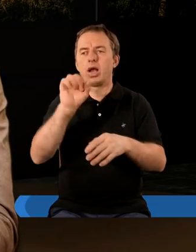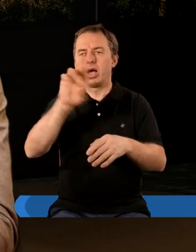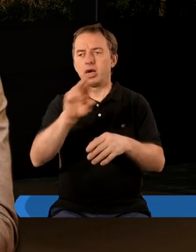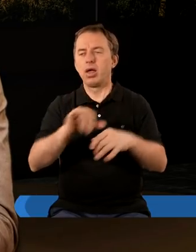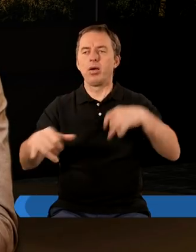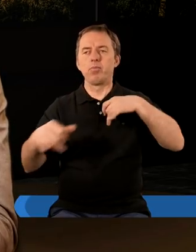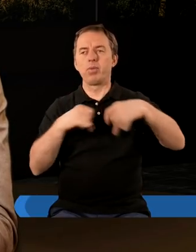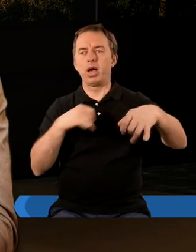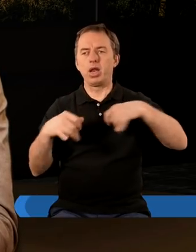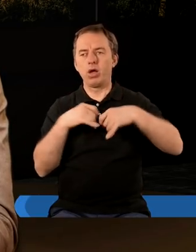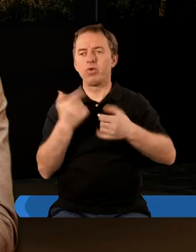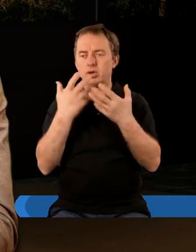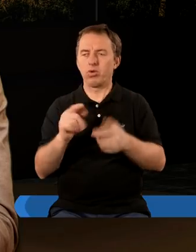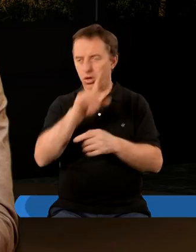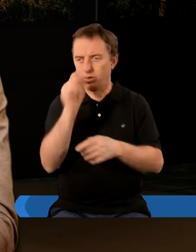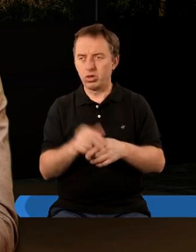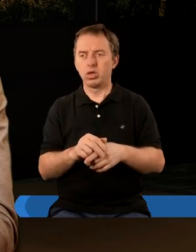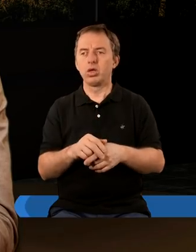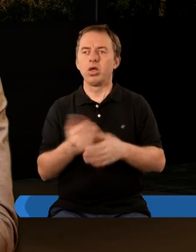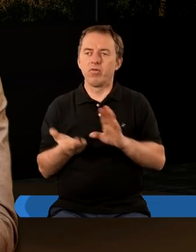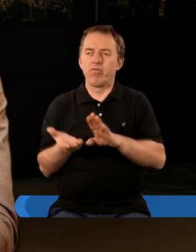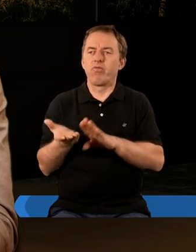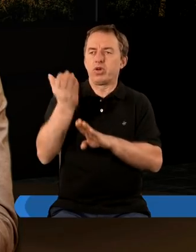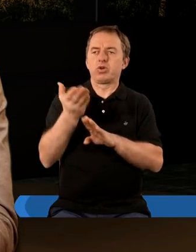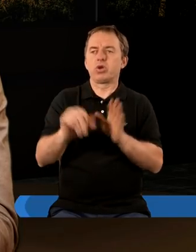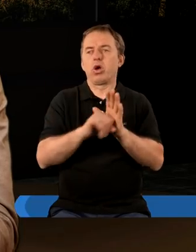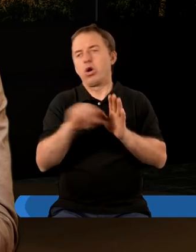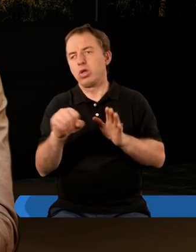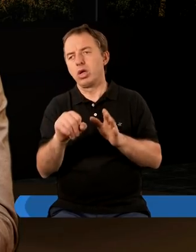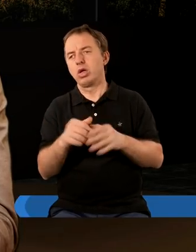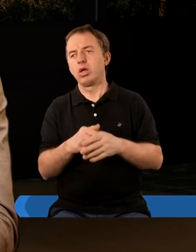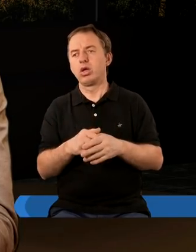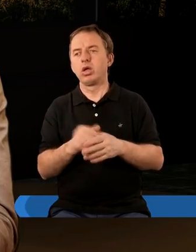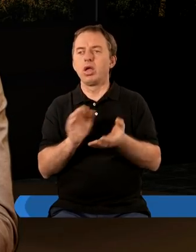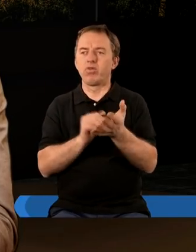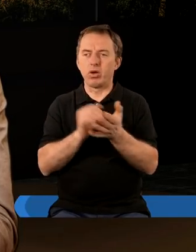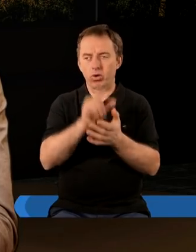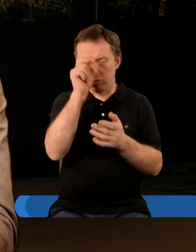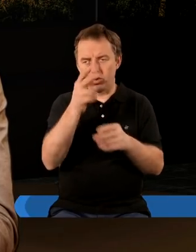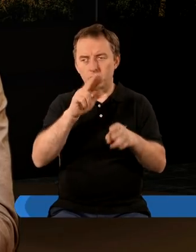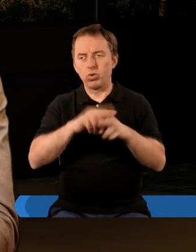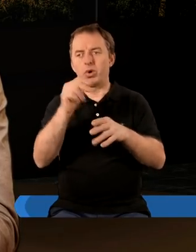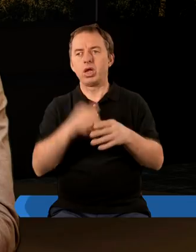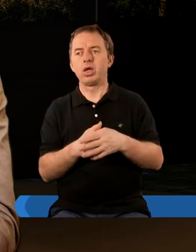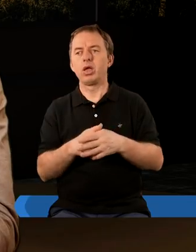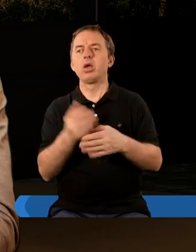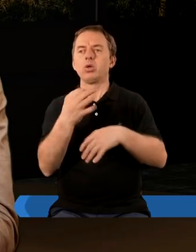który chciał panować nad tłumem, który chciał być wyższy od zwykłego człowieka, który